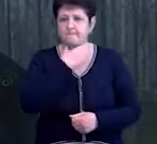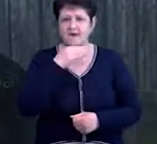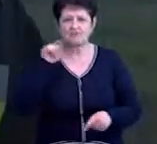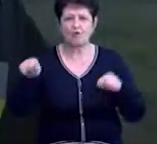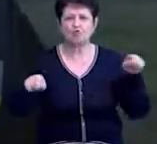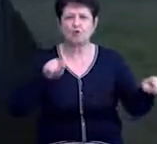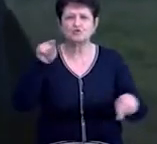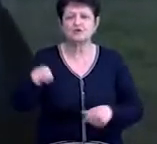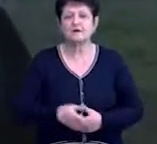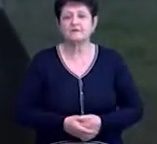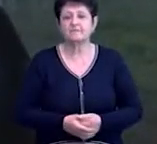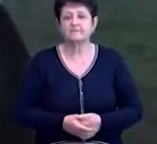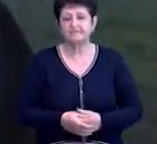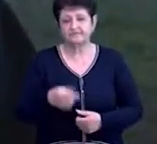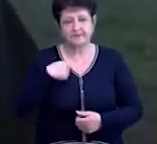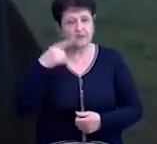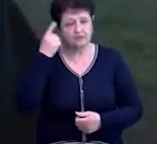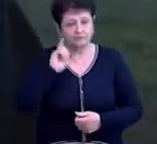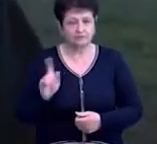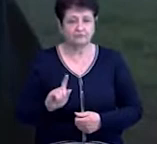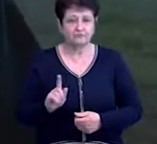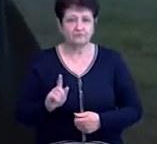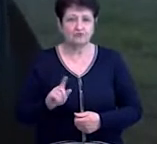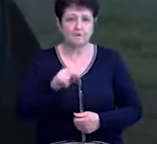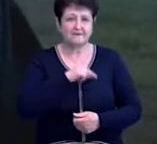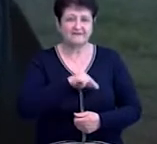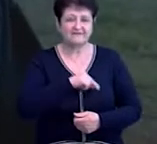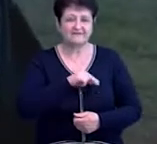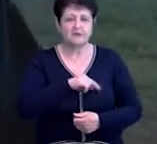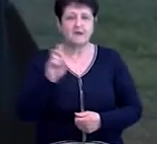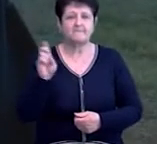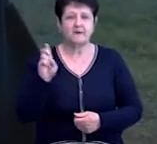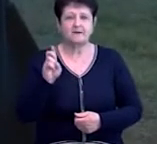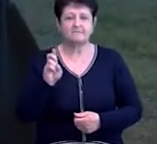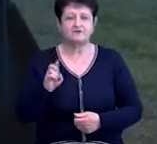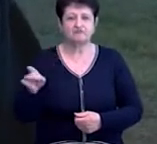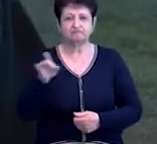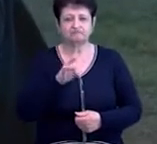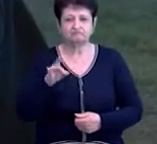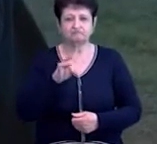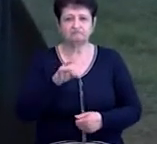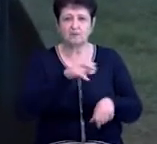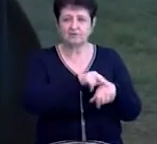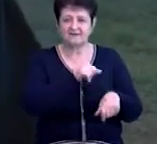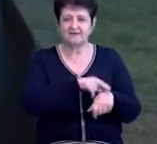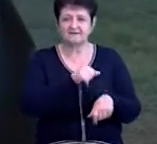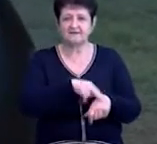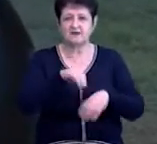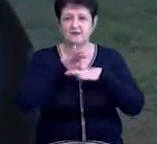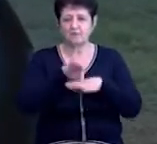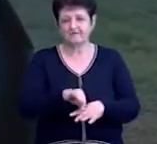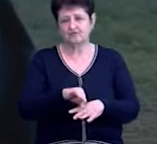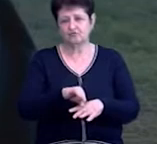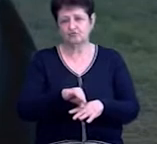точках. Схоже, я думаю, що працівники Бахматського райвідділу поліції проведуть